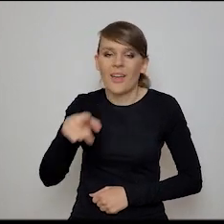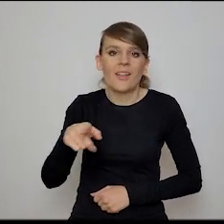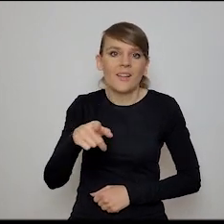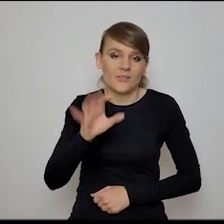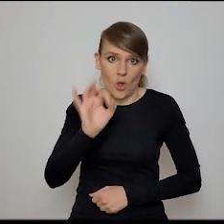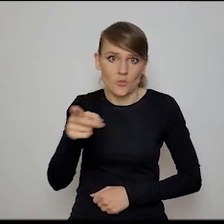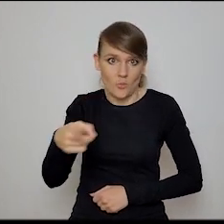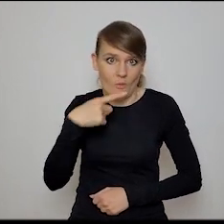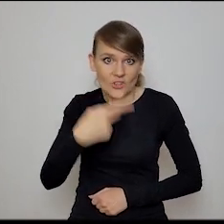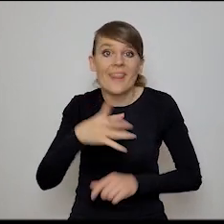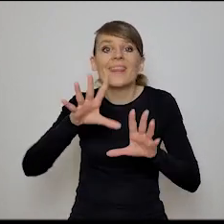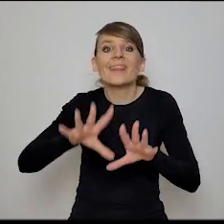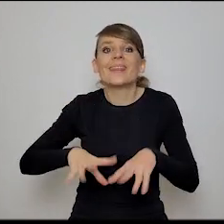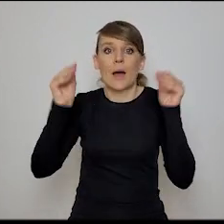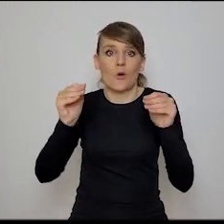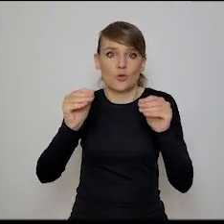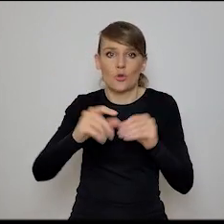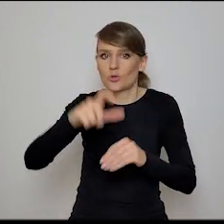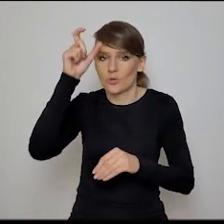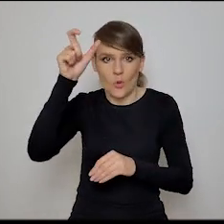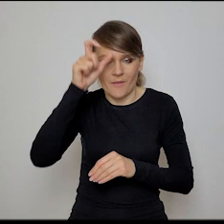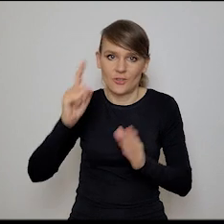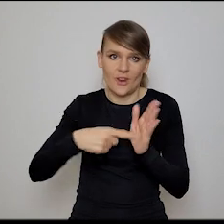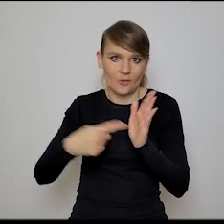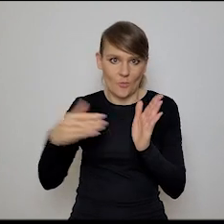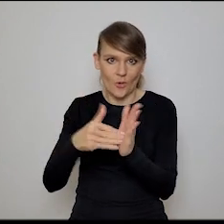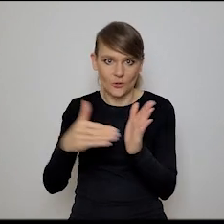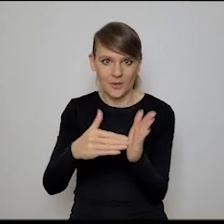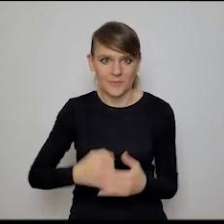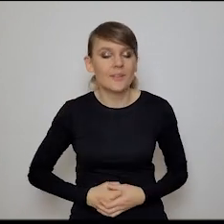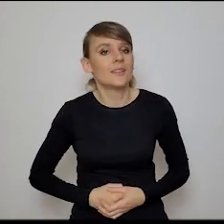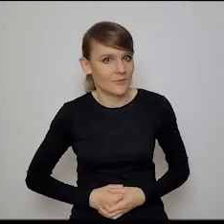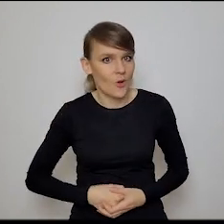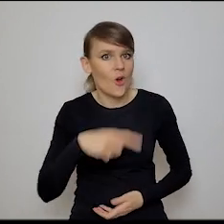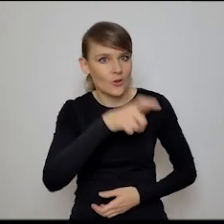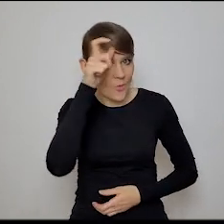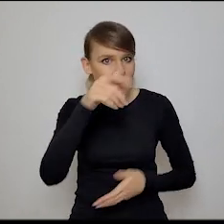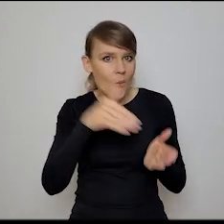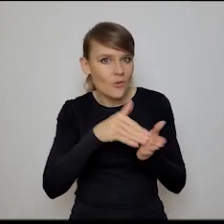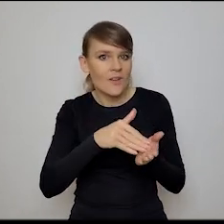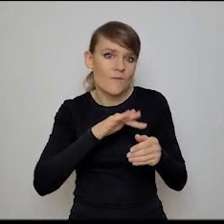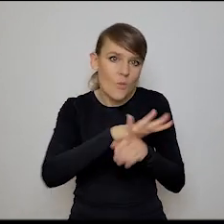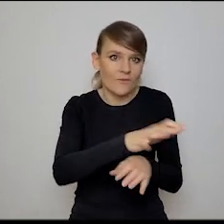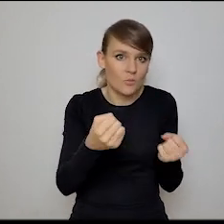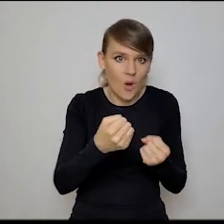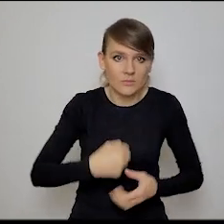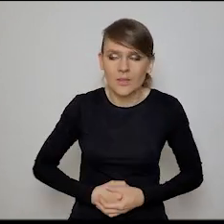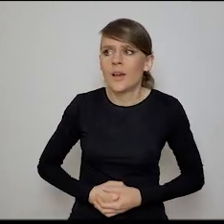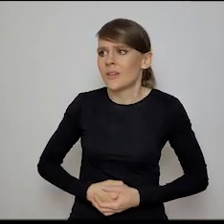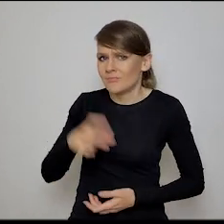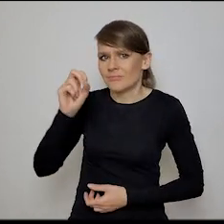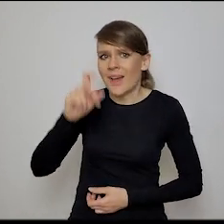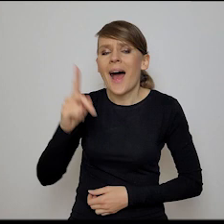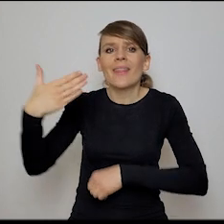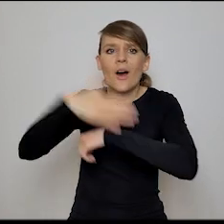wskazałeś, zwłaszcza na początku, no i też bardzo często... Przez wzmocnienie, prawda? Tak, na koniec jest obserwacja